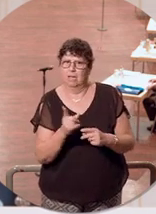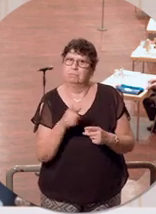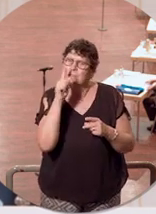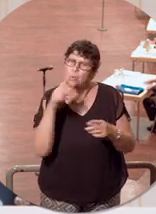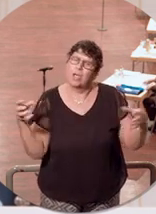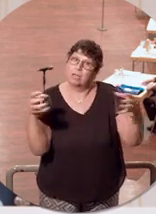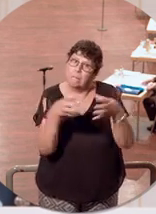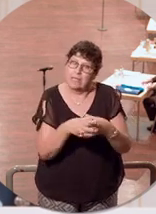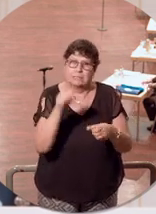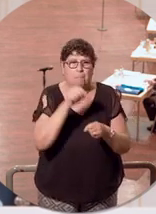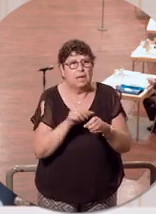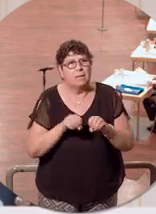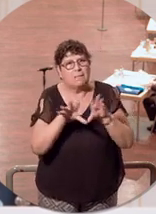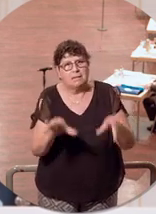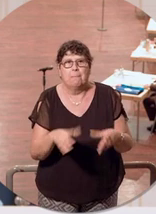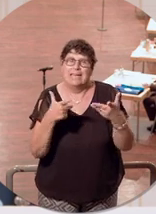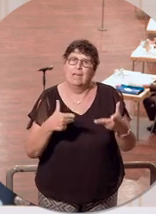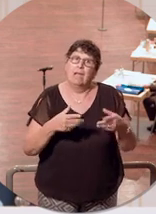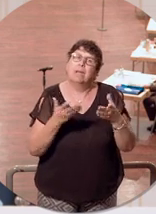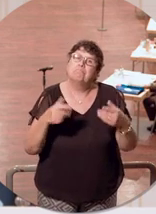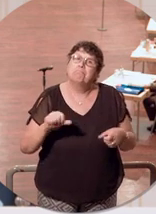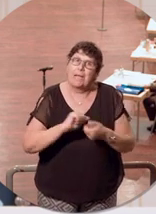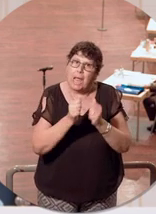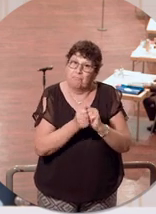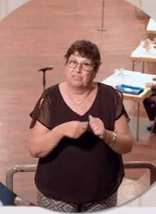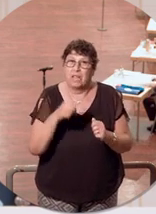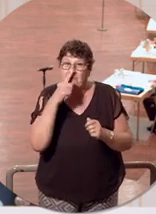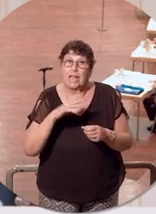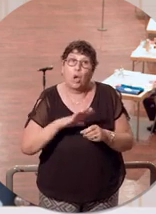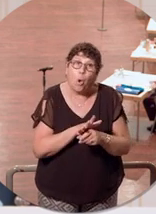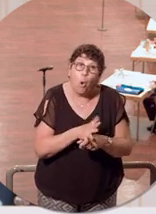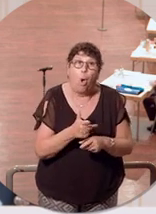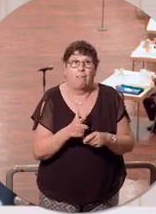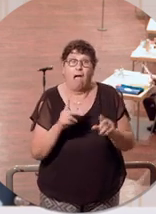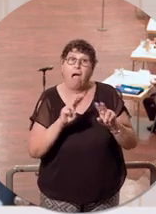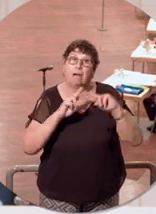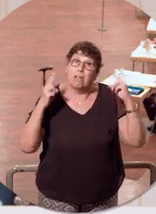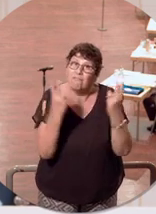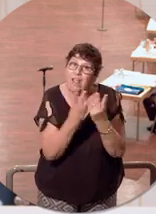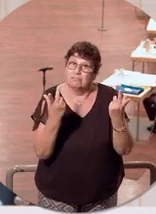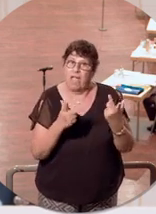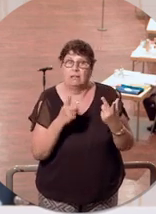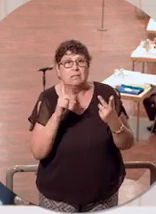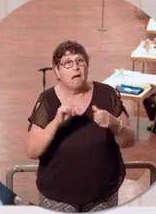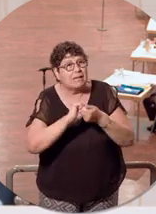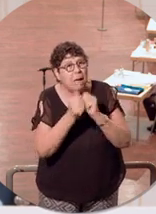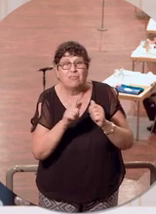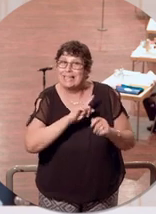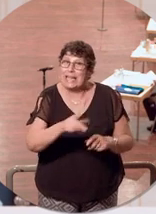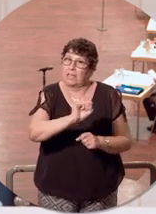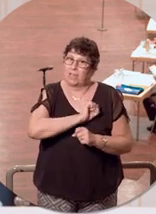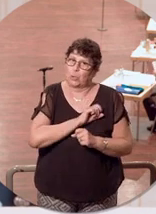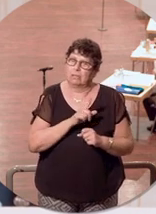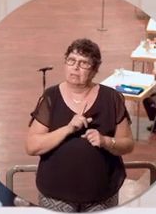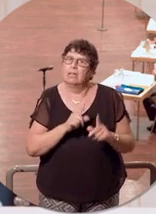können wir deswegen diese Pandemie bezwingen. Und solange der Kampf gegen Corona nicht weltweit gewonnen ist, werden Achtsamkeit, Augenmaß,